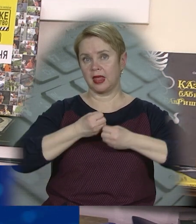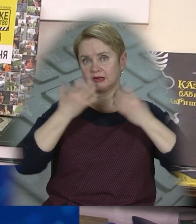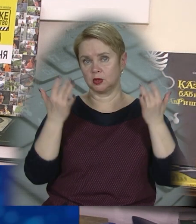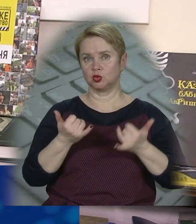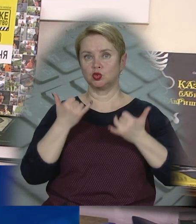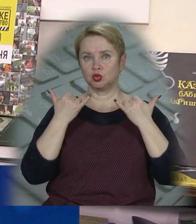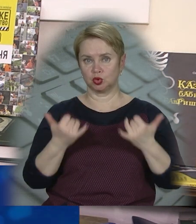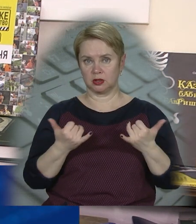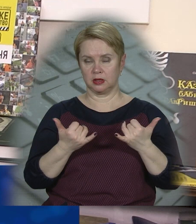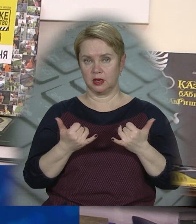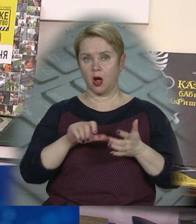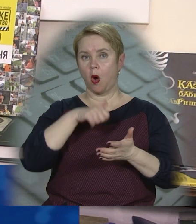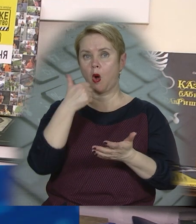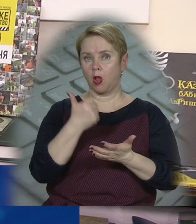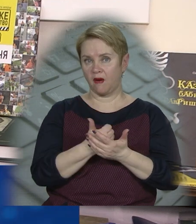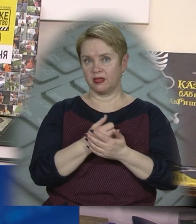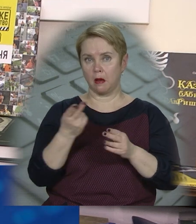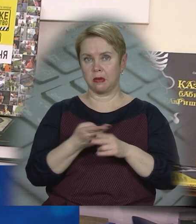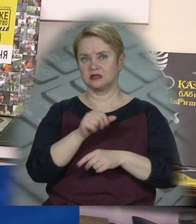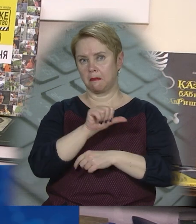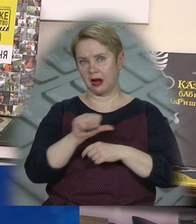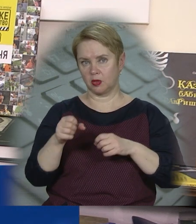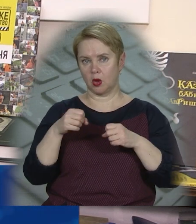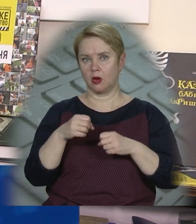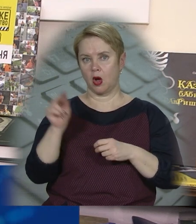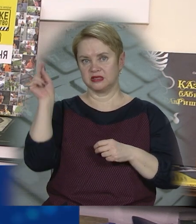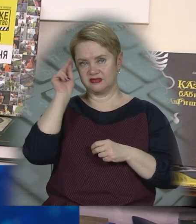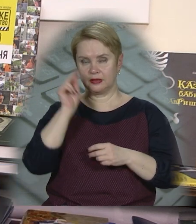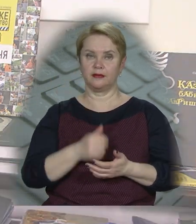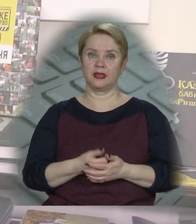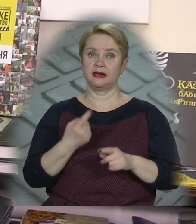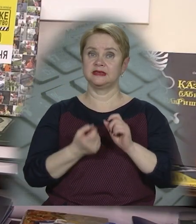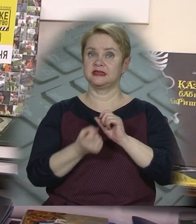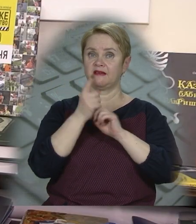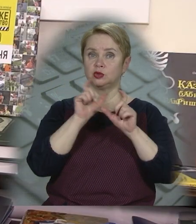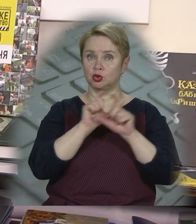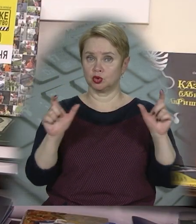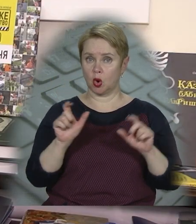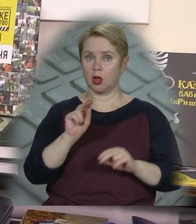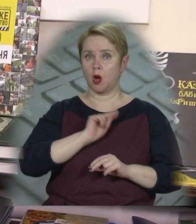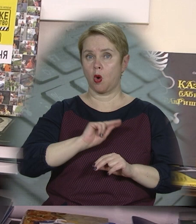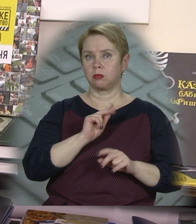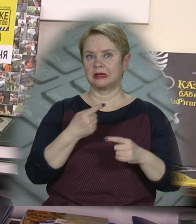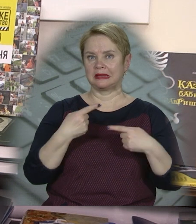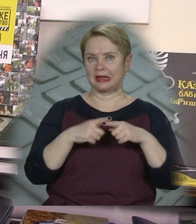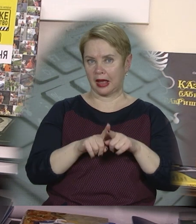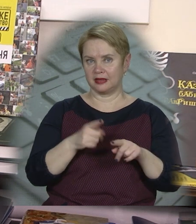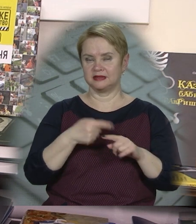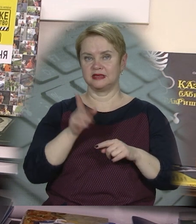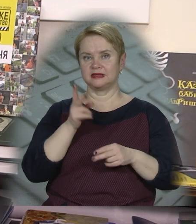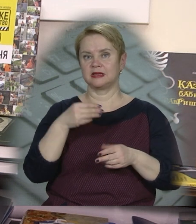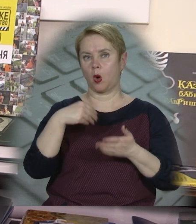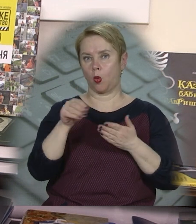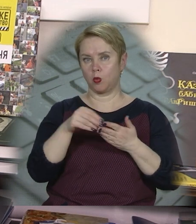яскравого, сучасного і головне безбар'єрного освітнього простору. З'явиться школа робототехніки. Для